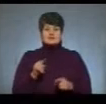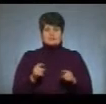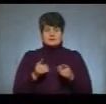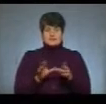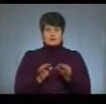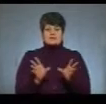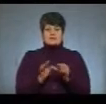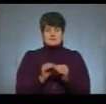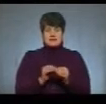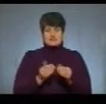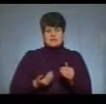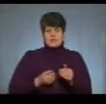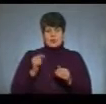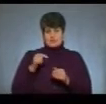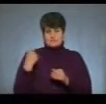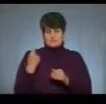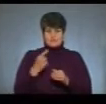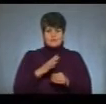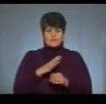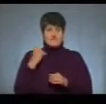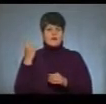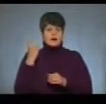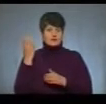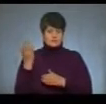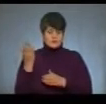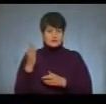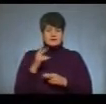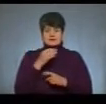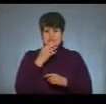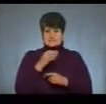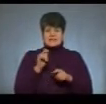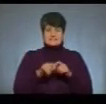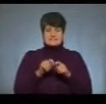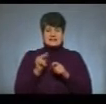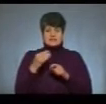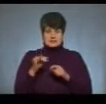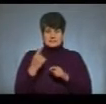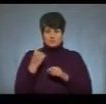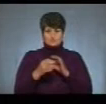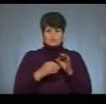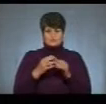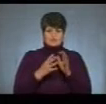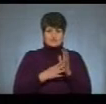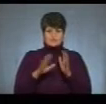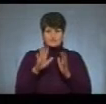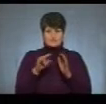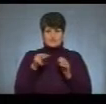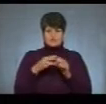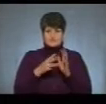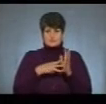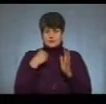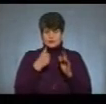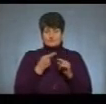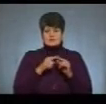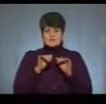спільника-шахрая, жителя Луганщини, який перебував у Харкові. Як повідомив слідчий, за добу 19 вересня 2018 року,